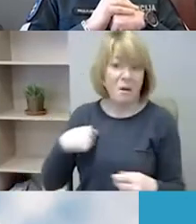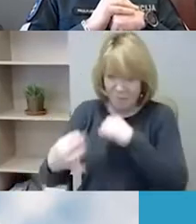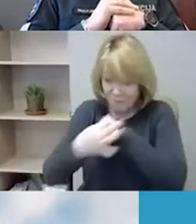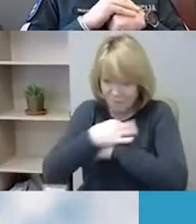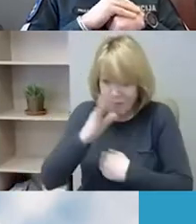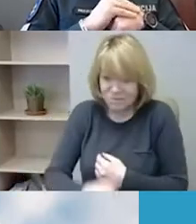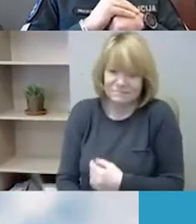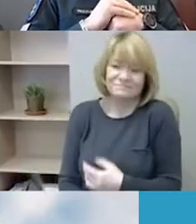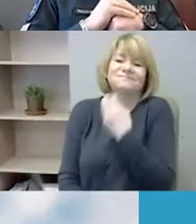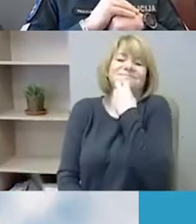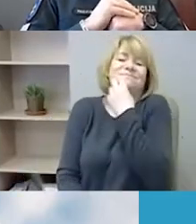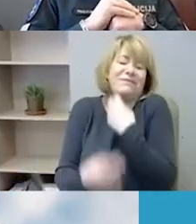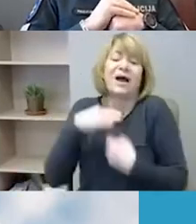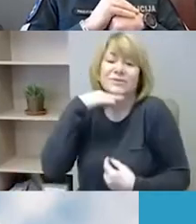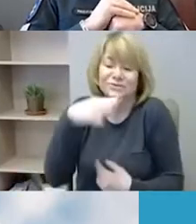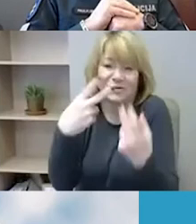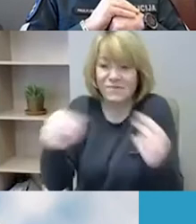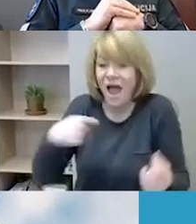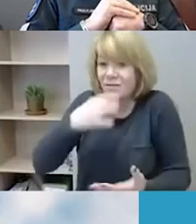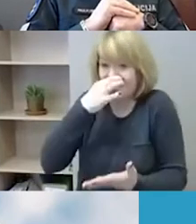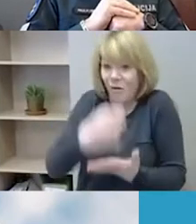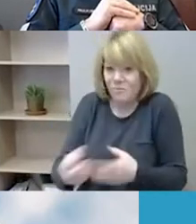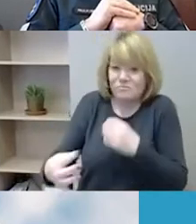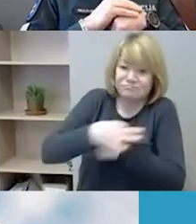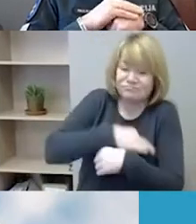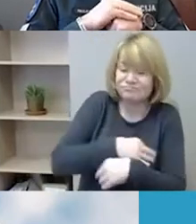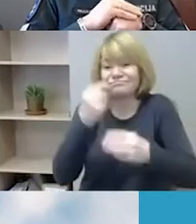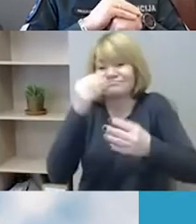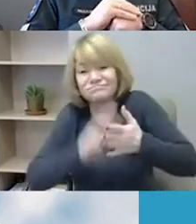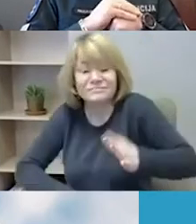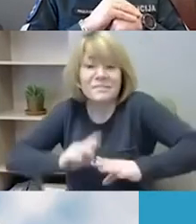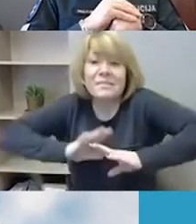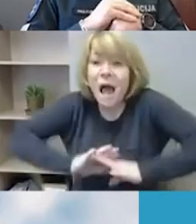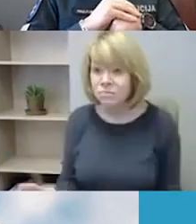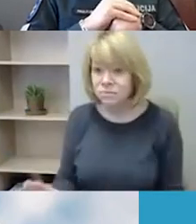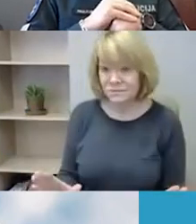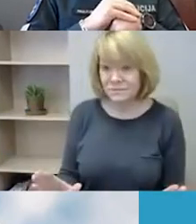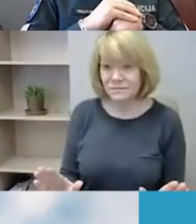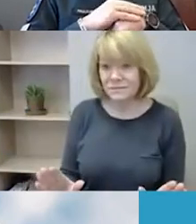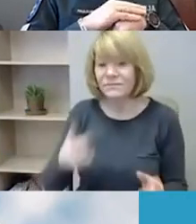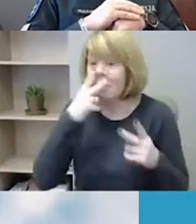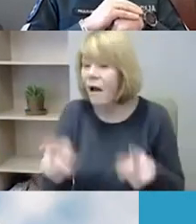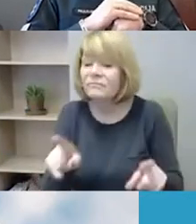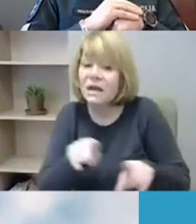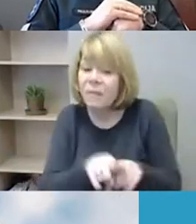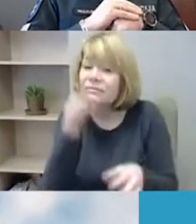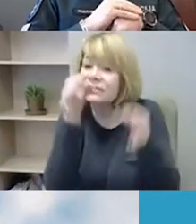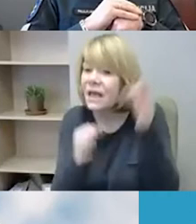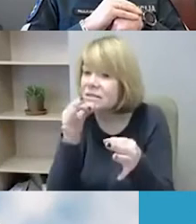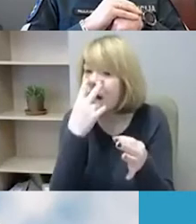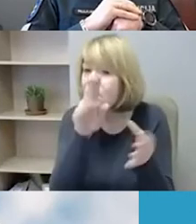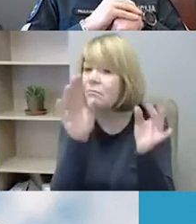Ir jokios atsakomybės nesusilauksiu. Matome teismų praktiką, jis susiformavo tokie, kad už tokią pobūdžio